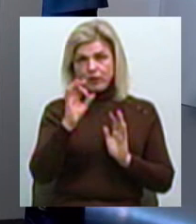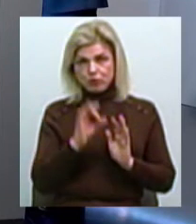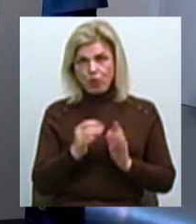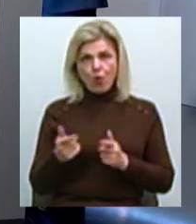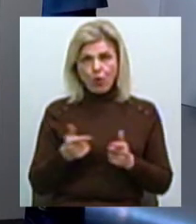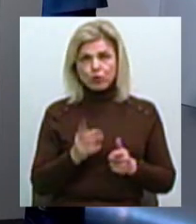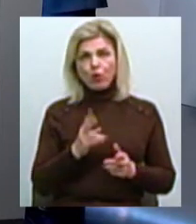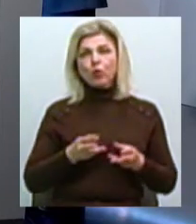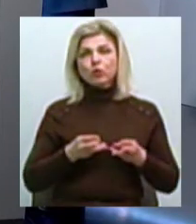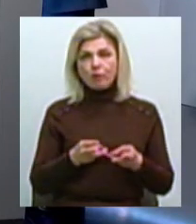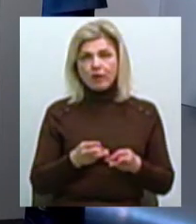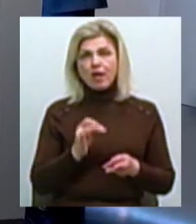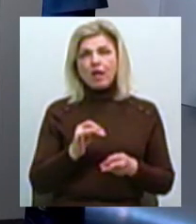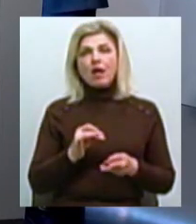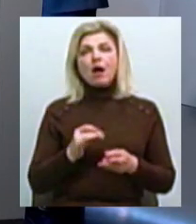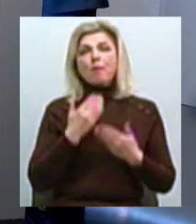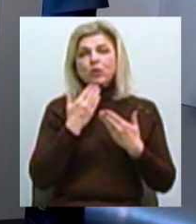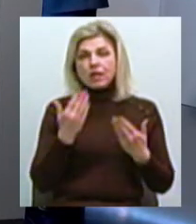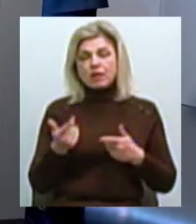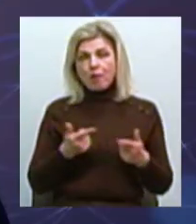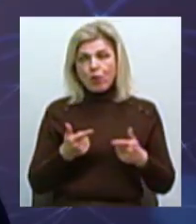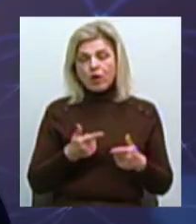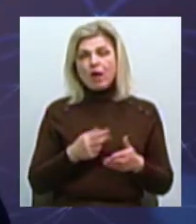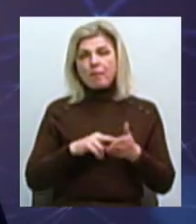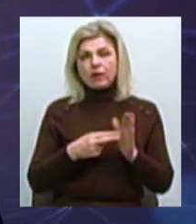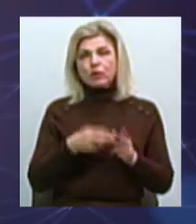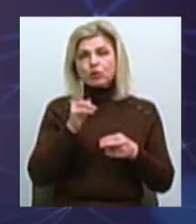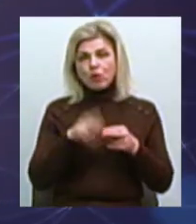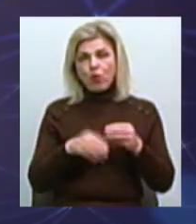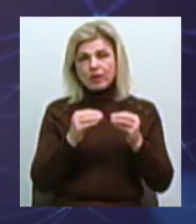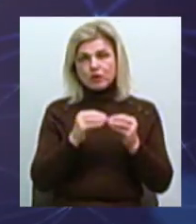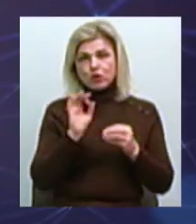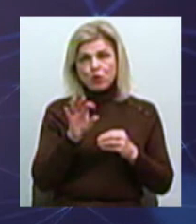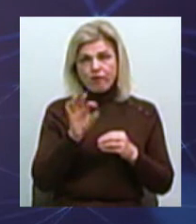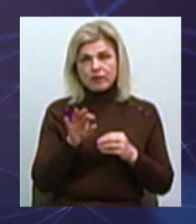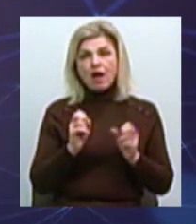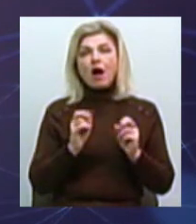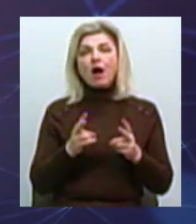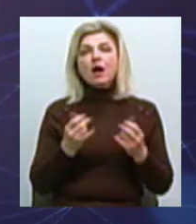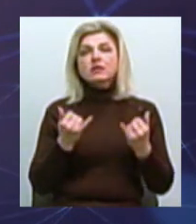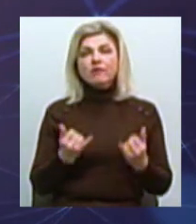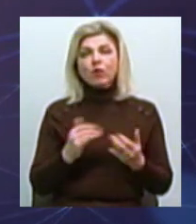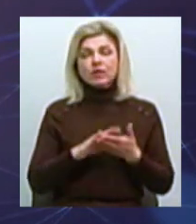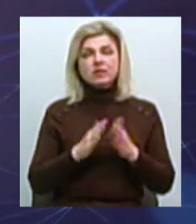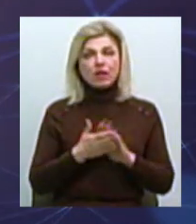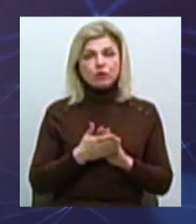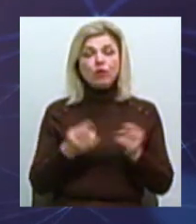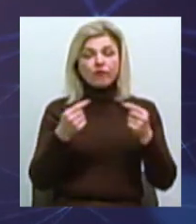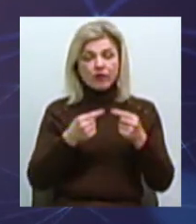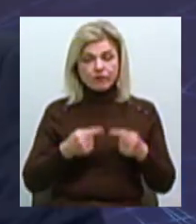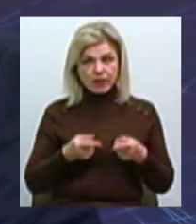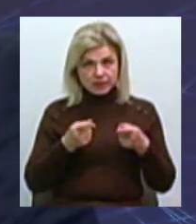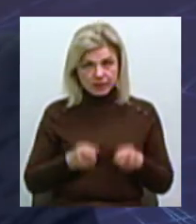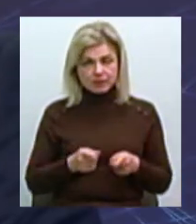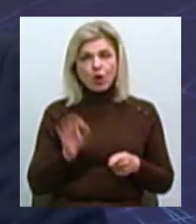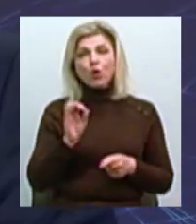Остаточну підготовку планується завершити до 10 жовтня Як на сьогодні ситуація, чи відповідають ці цифри дійсності і про